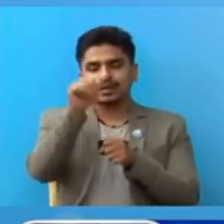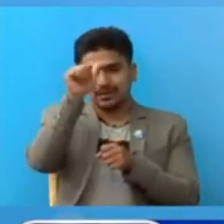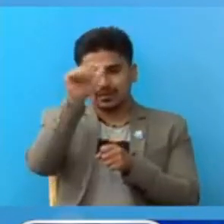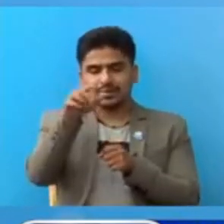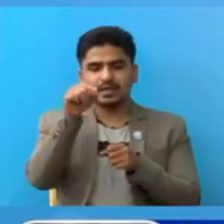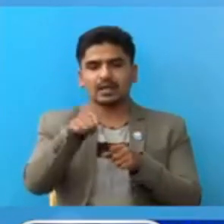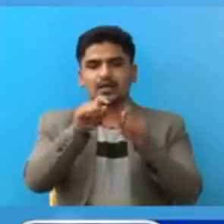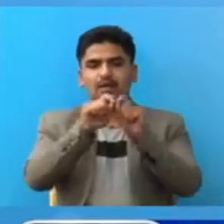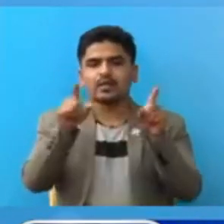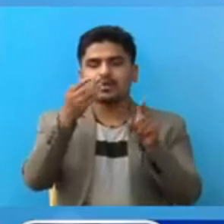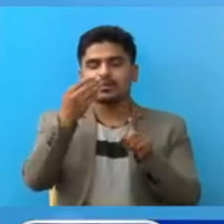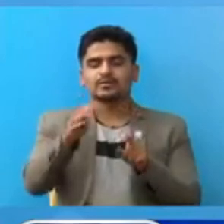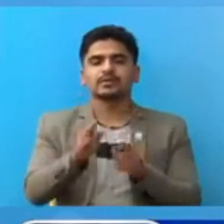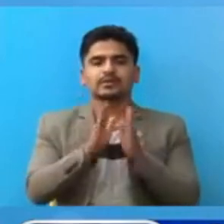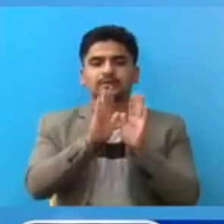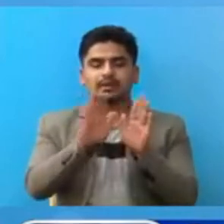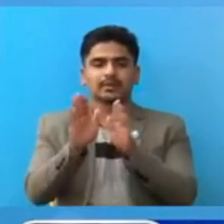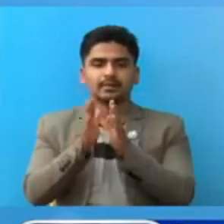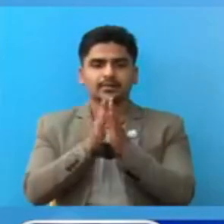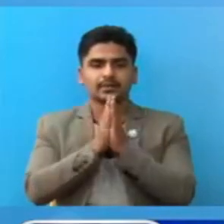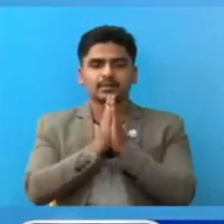इन एर अंतिया हुन्छा धन्यबाद नमस्कार